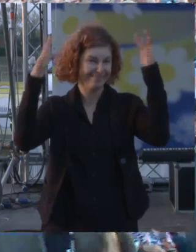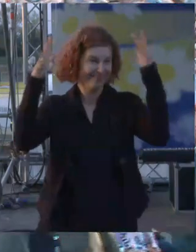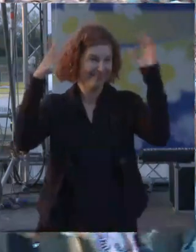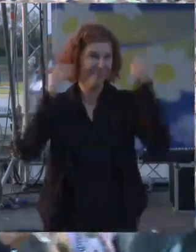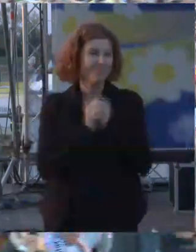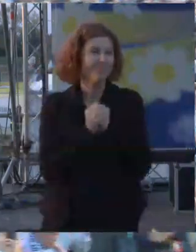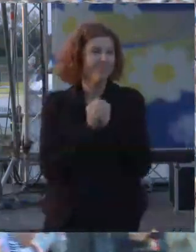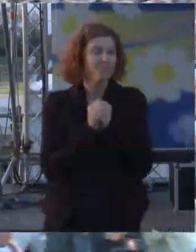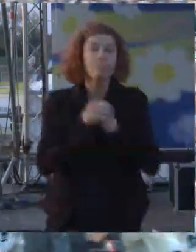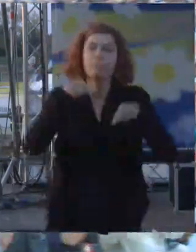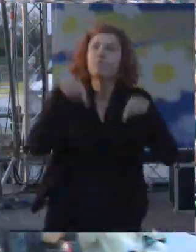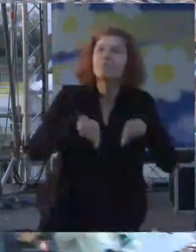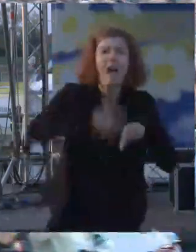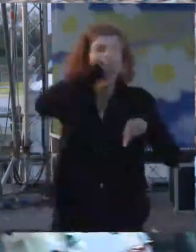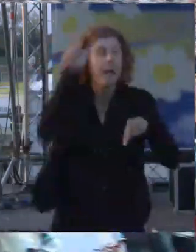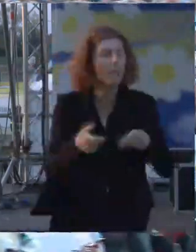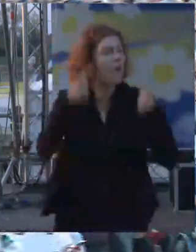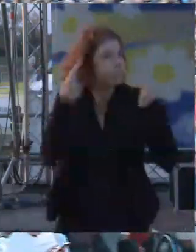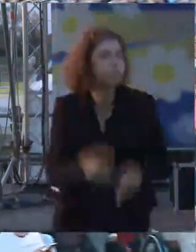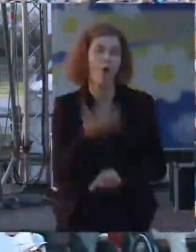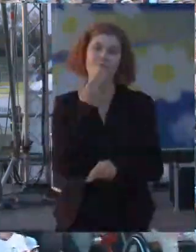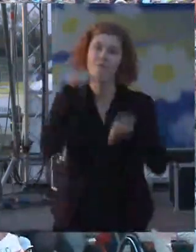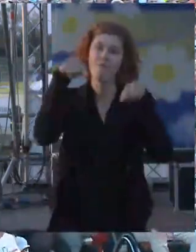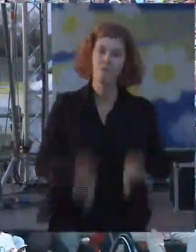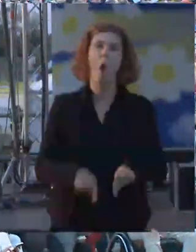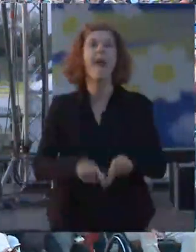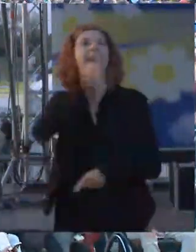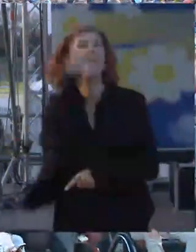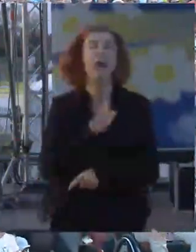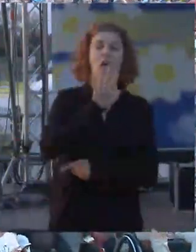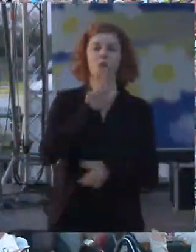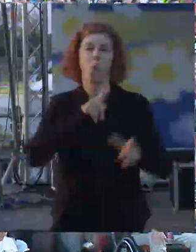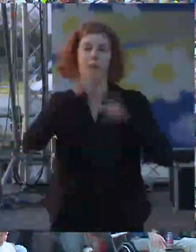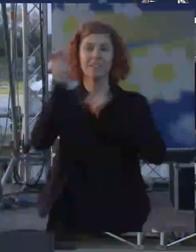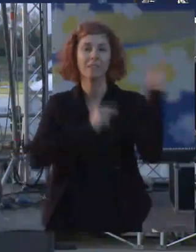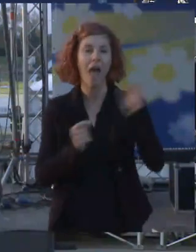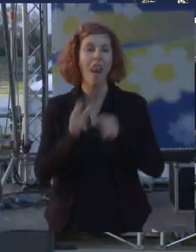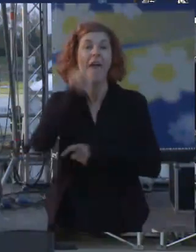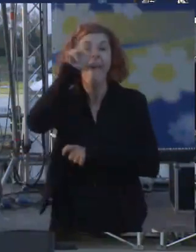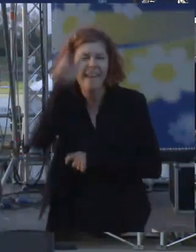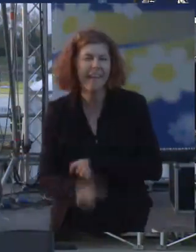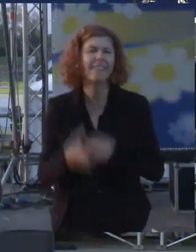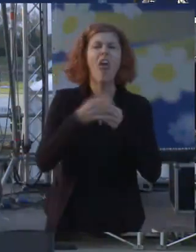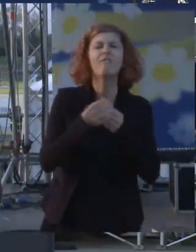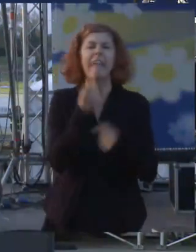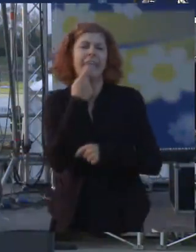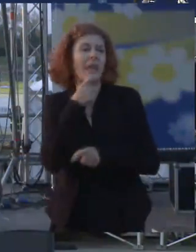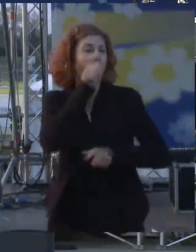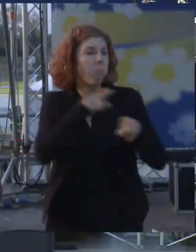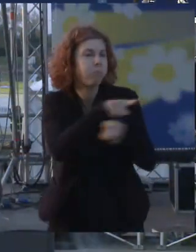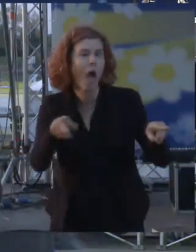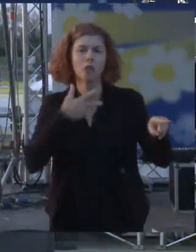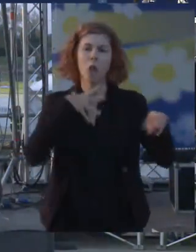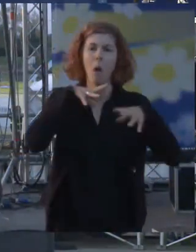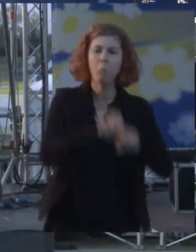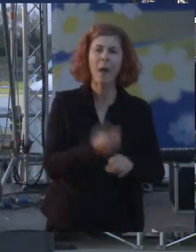Questa è l'Italia che vogliamo, è un'Italia a 5 stelle è un'Italia fatta di persone che si impegnano ogni giorno